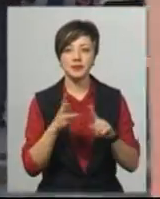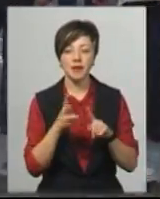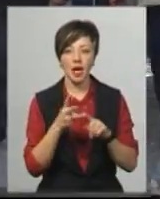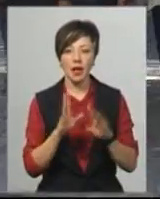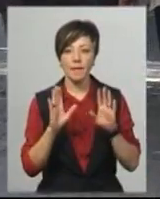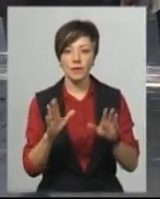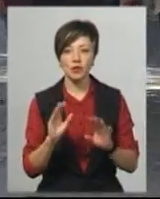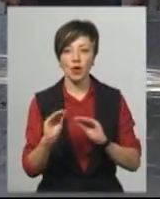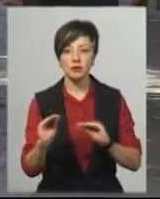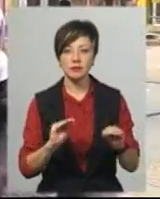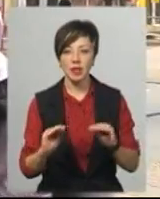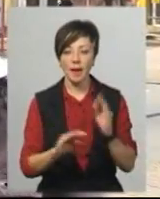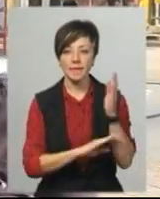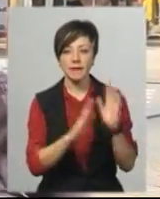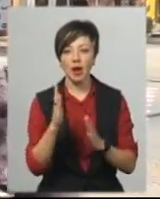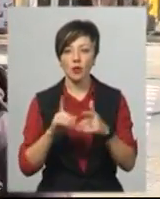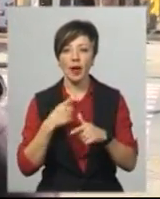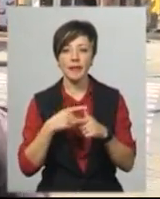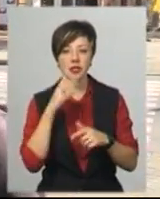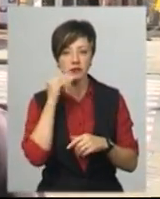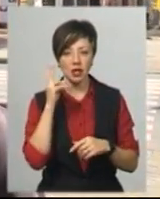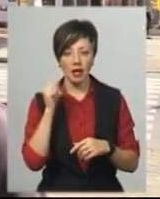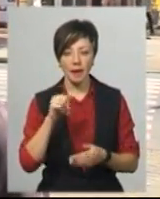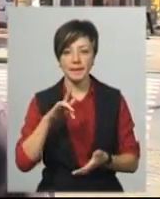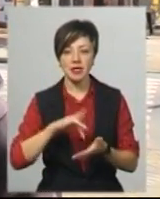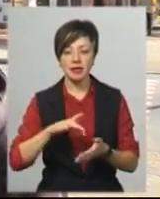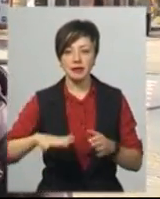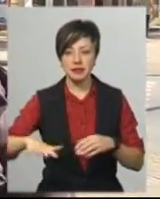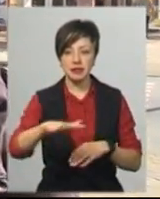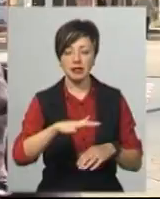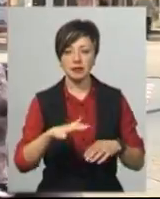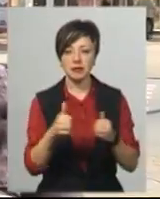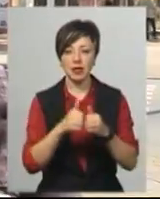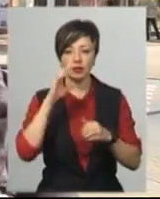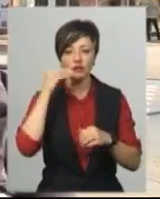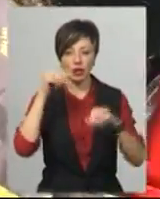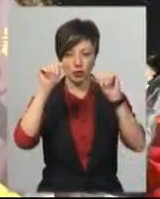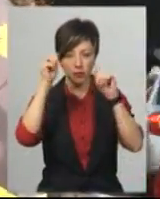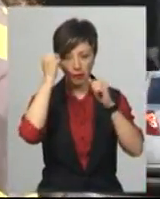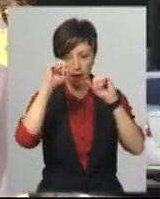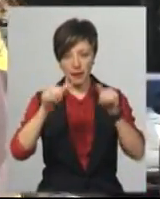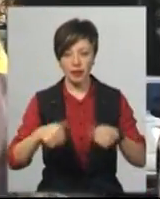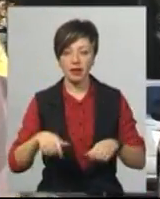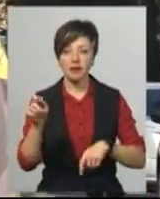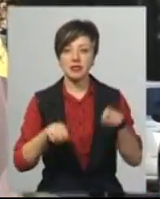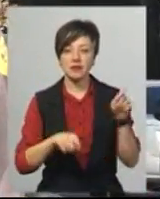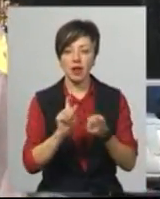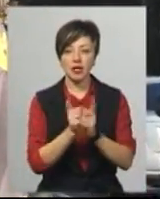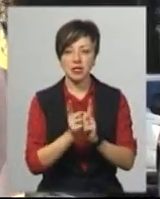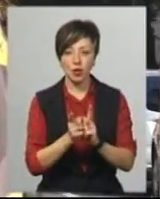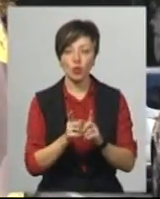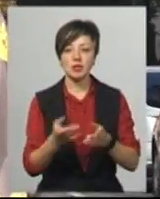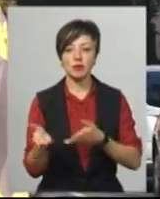робота буде розміщена в парку Шевченка, посеред дерев, поблизу пам'ятника Шевченка. На фестиваль «Транслаторіум»